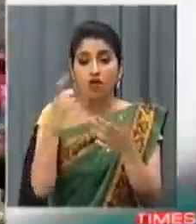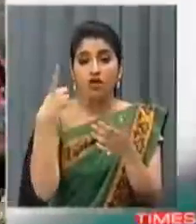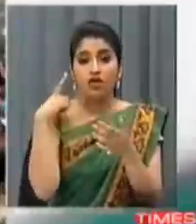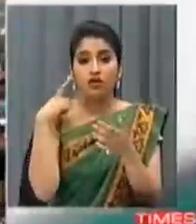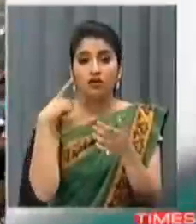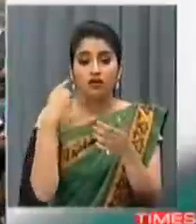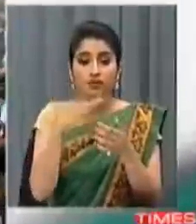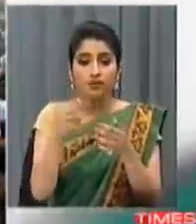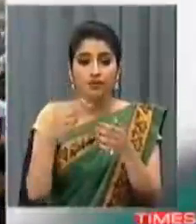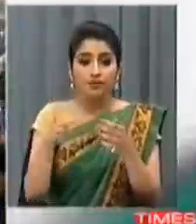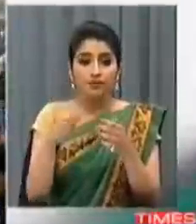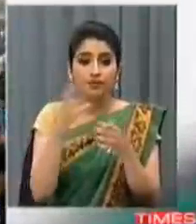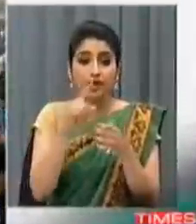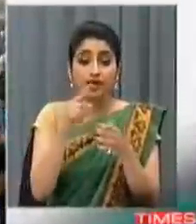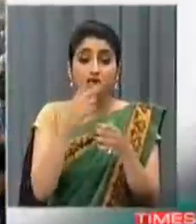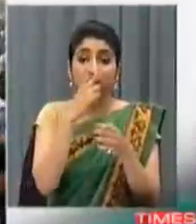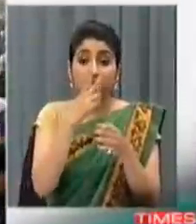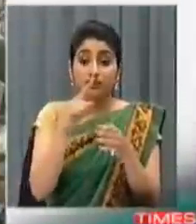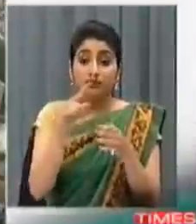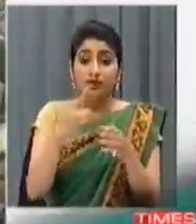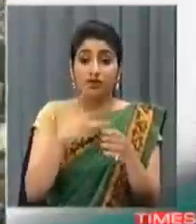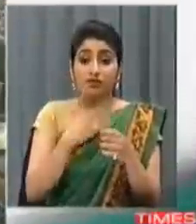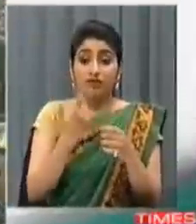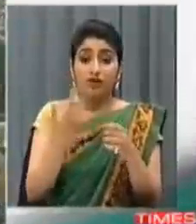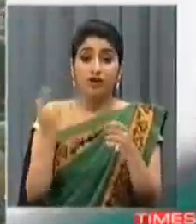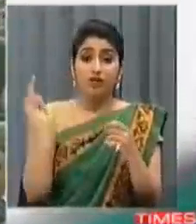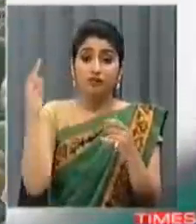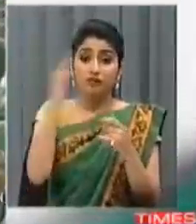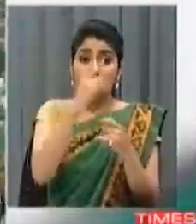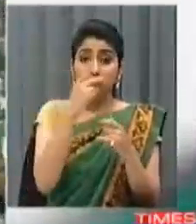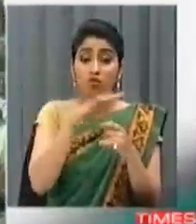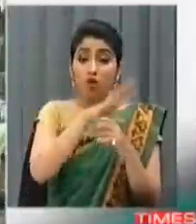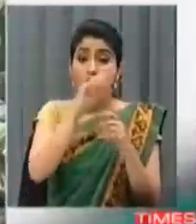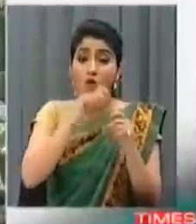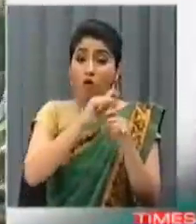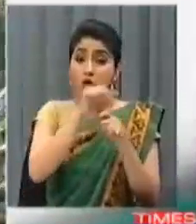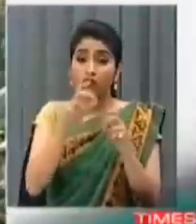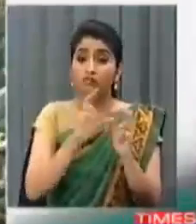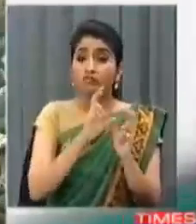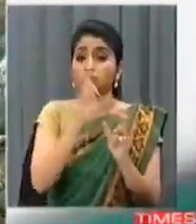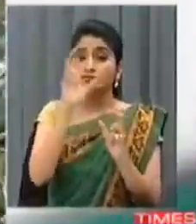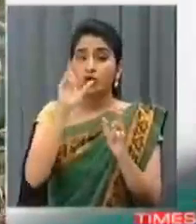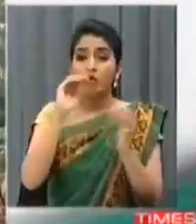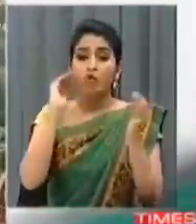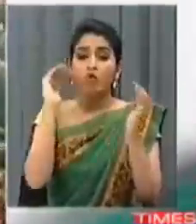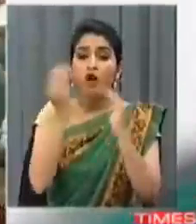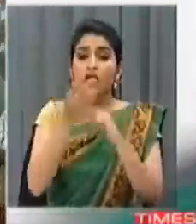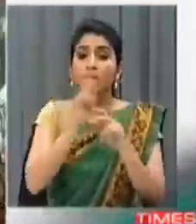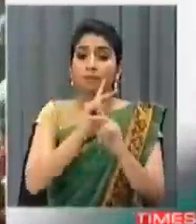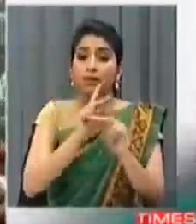Watch me as I fly out true into the vast, seamless, glorious blue